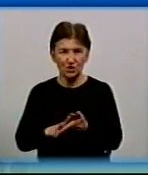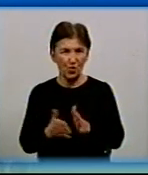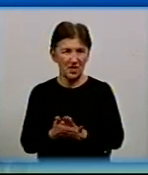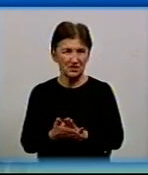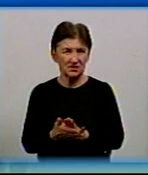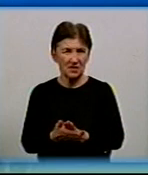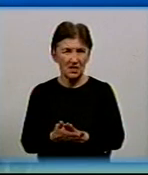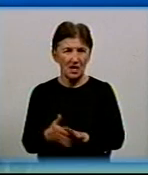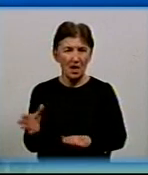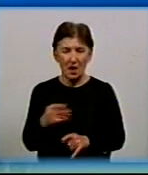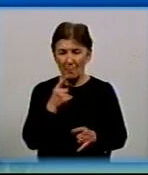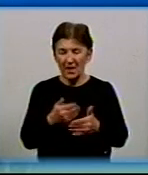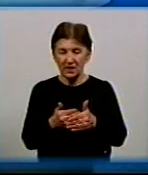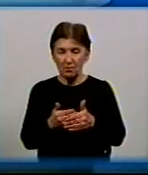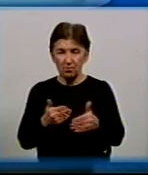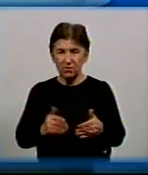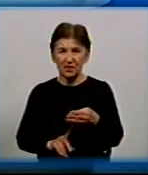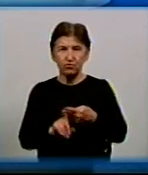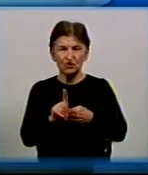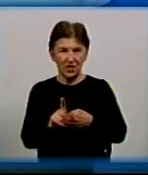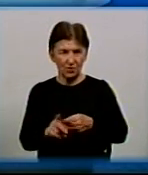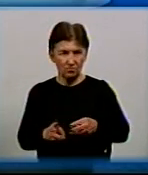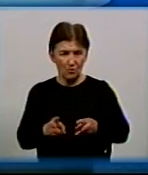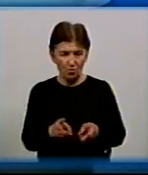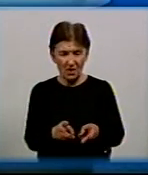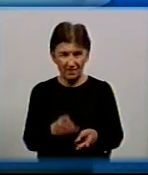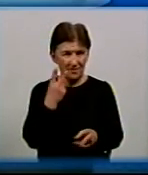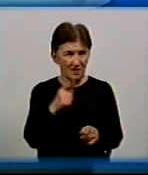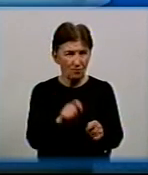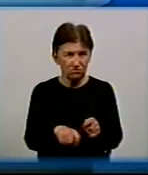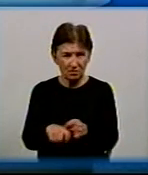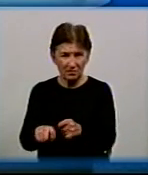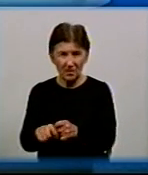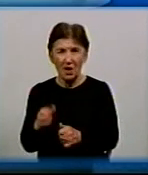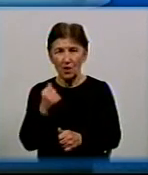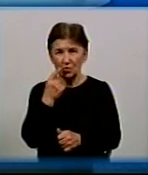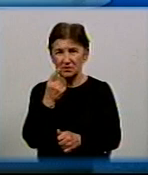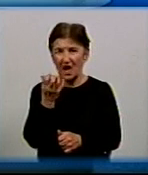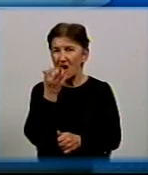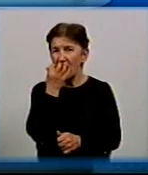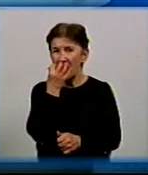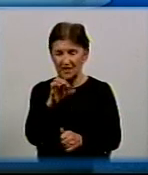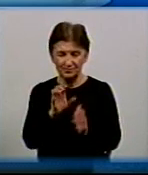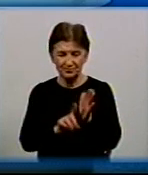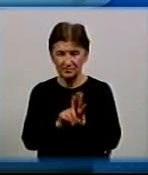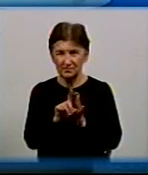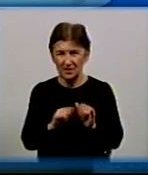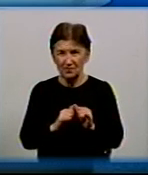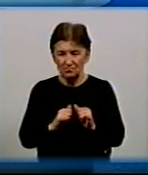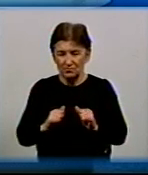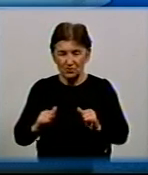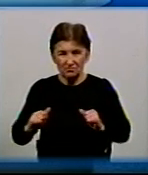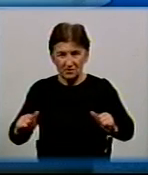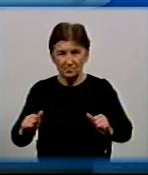гідровипробувань перед початком опалювання сезону, і після того, як вже Тимполоносій набирав температуру, змінювалася гідравліка і,